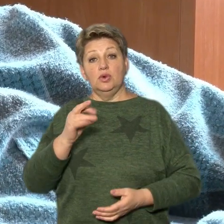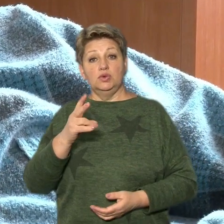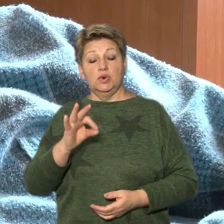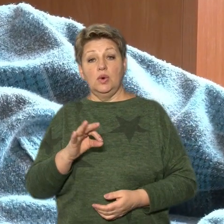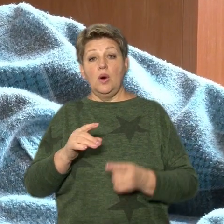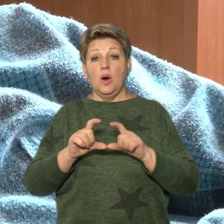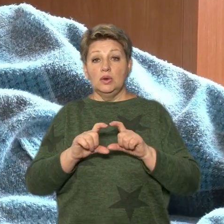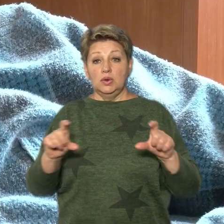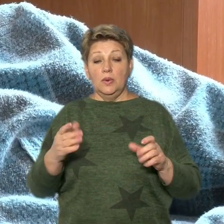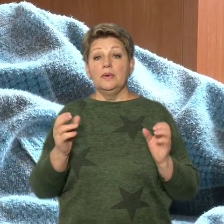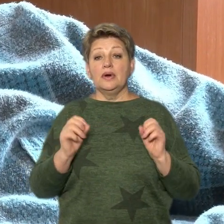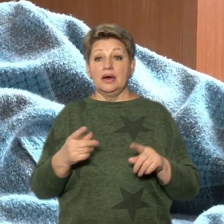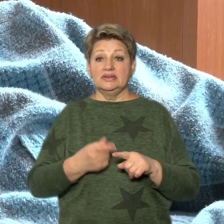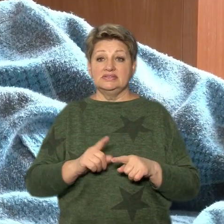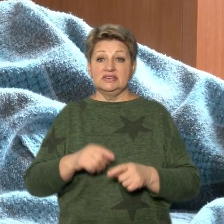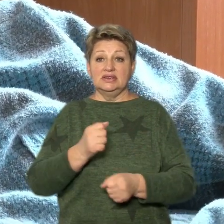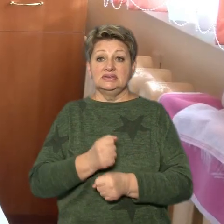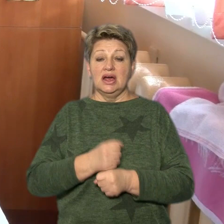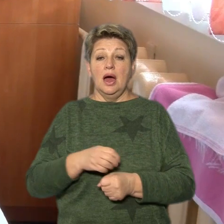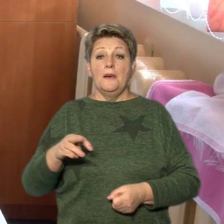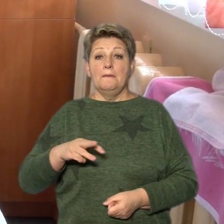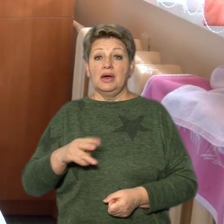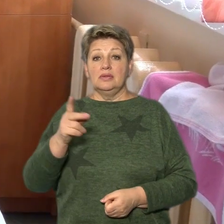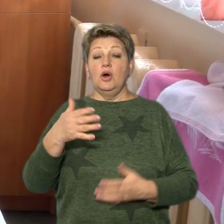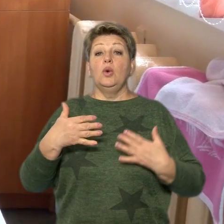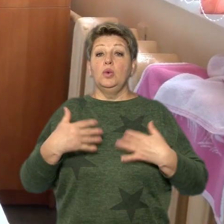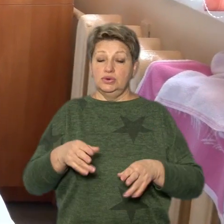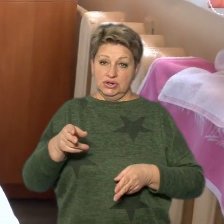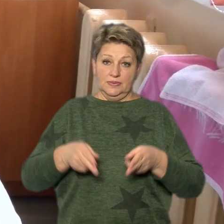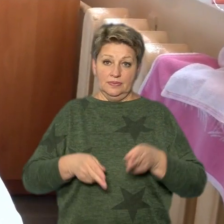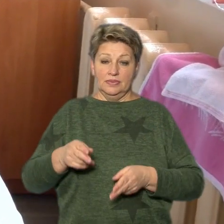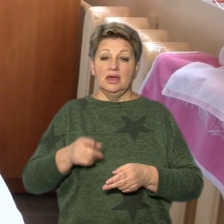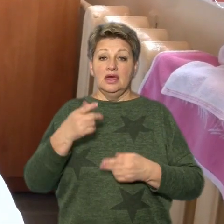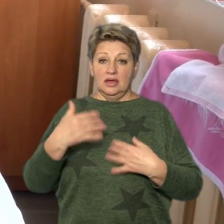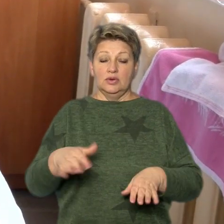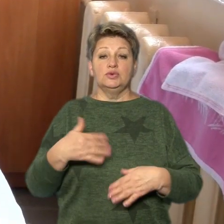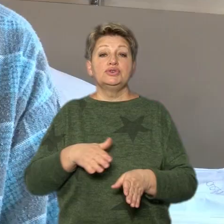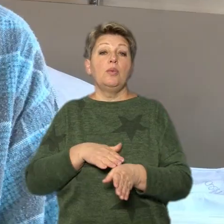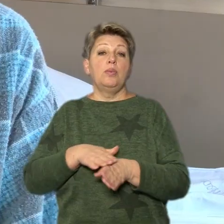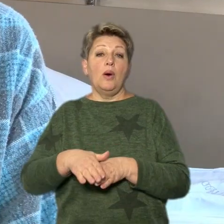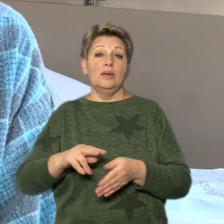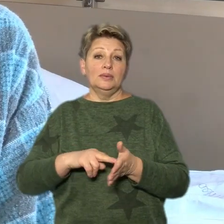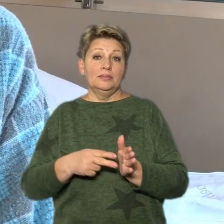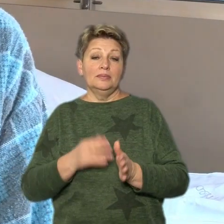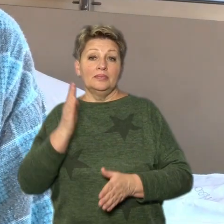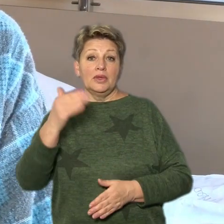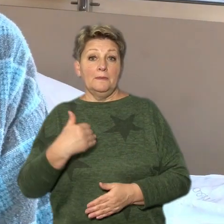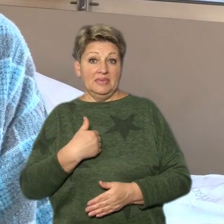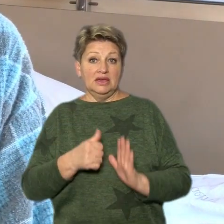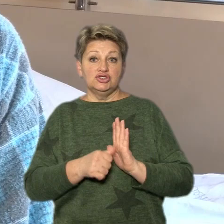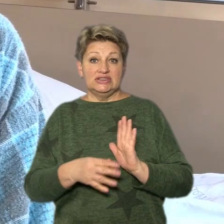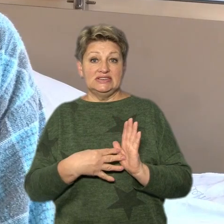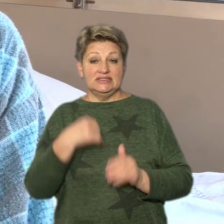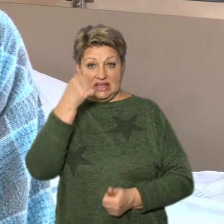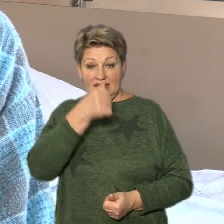це зробив Микола Дмитрович. Його вже прооперували, і він каже, сповнений планів на майбутнє. Нині 69 років,